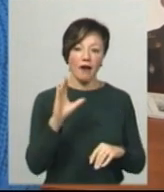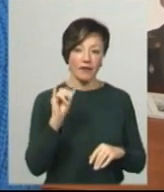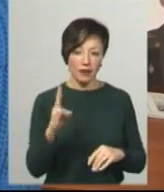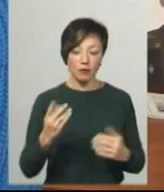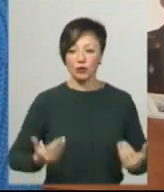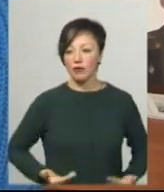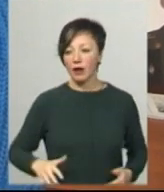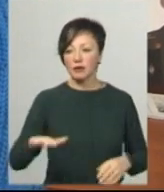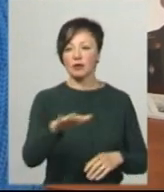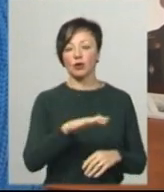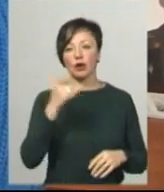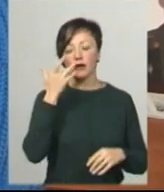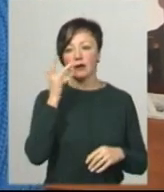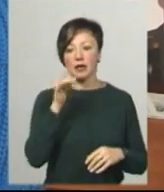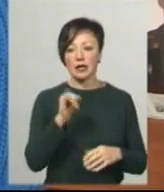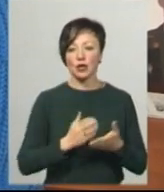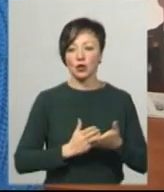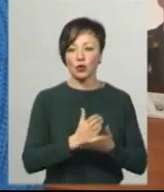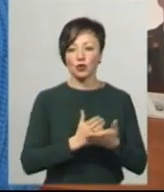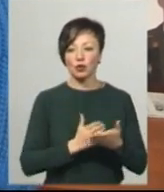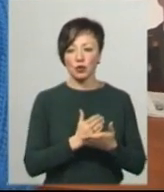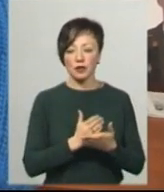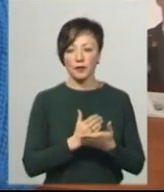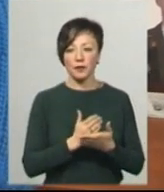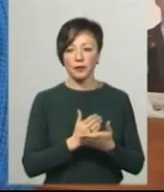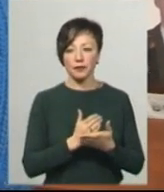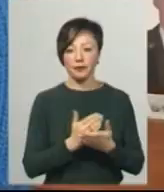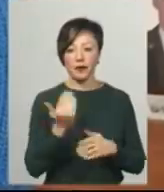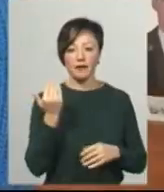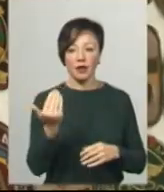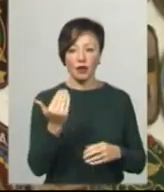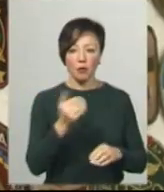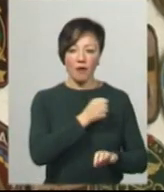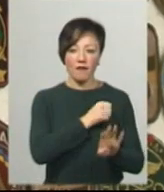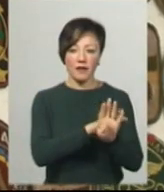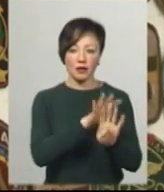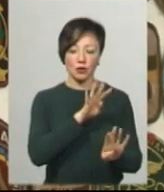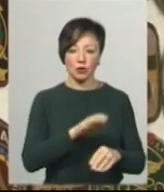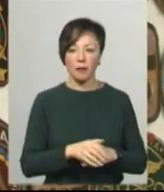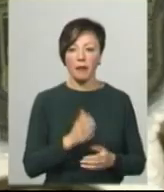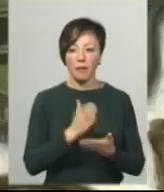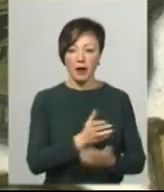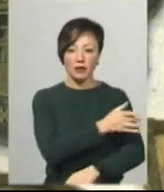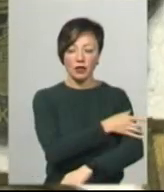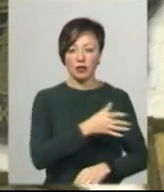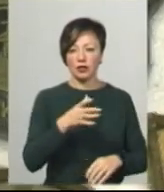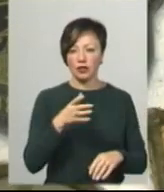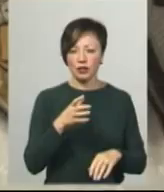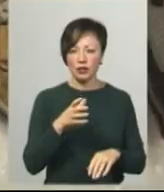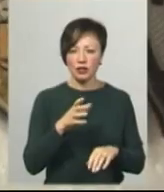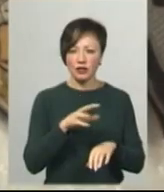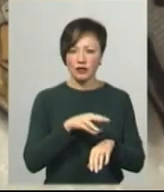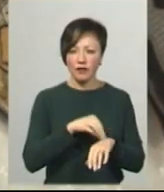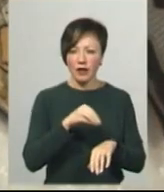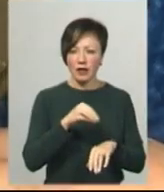проживає на території США і служить в їхньому війську». Має шеврони військових зі Швеції, Польщі та усіх